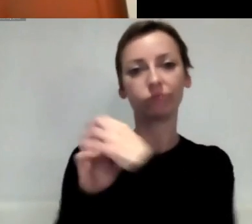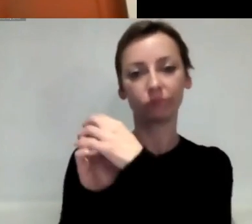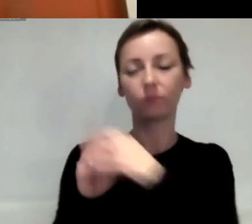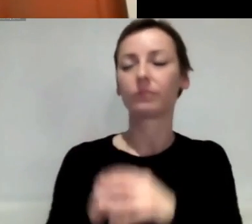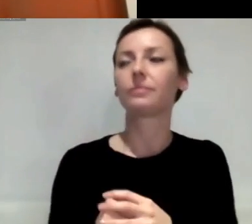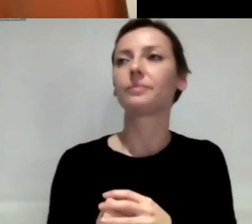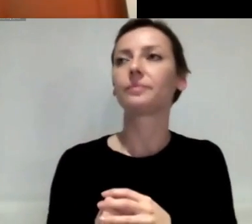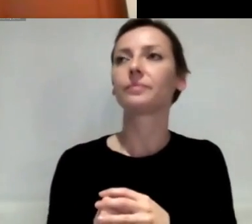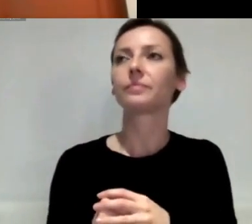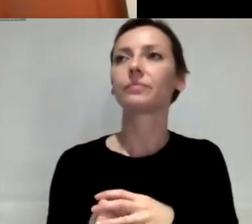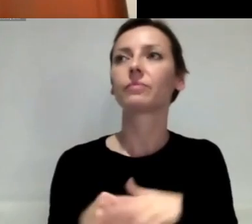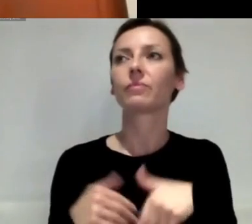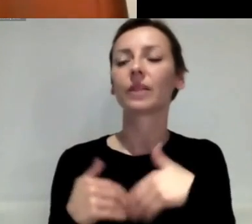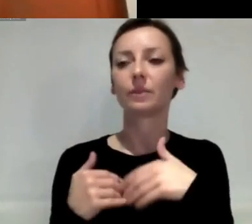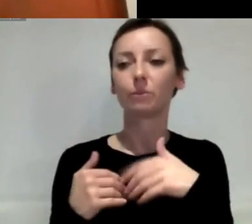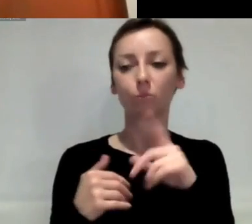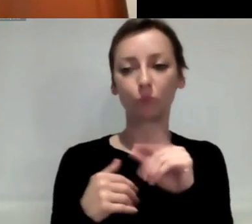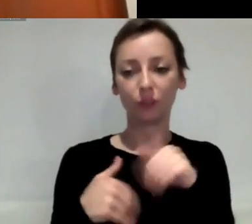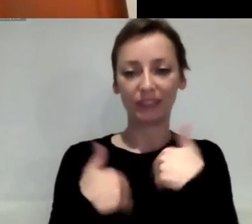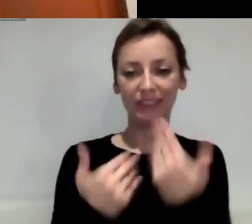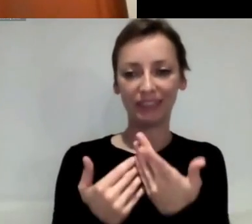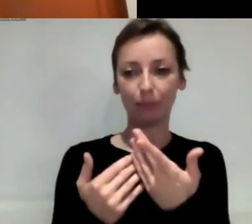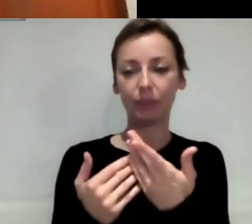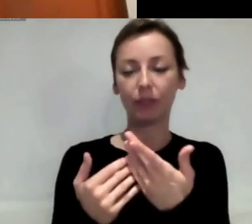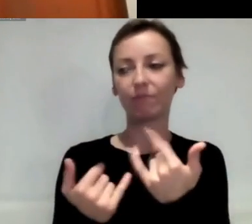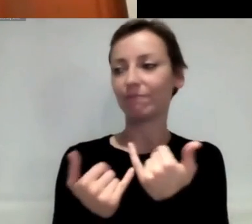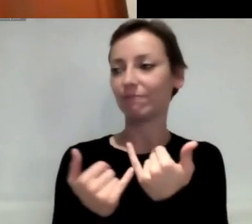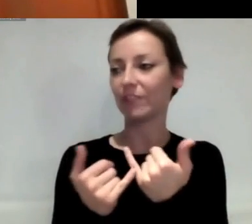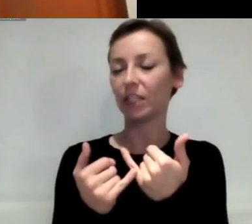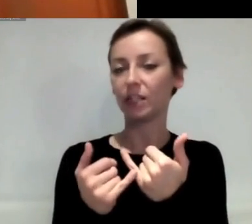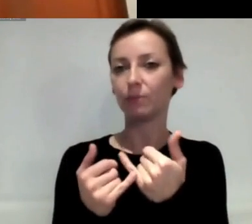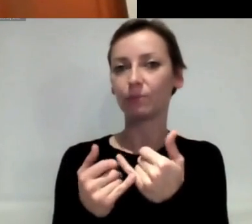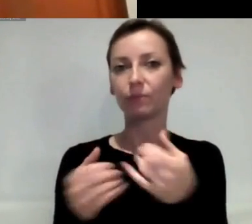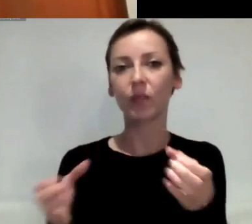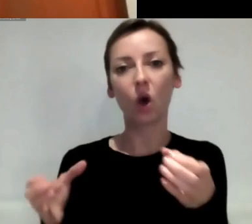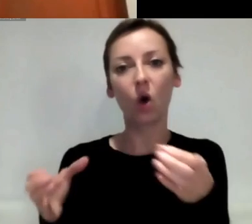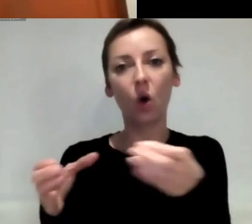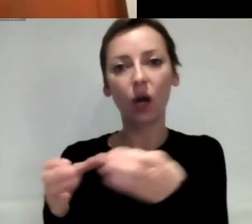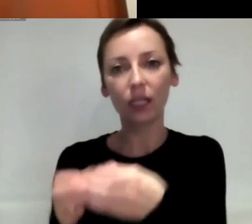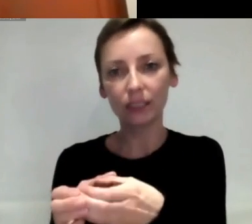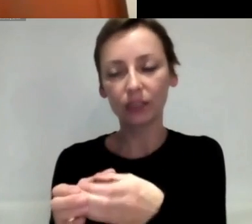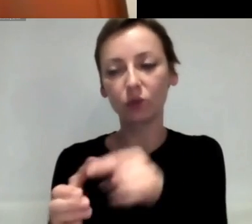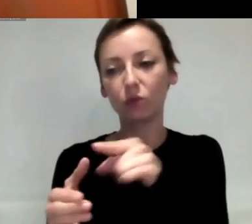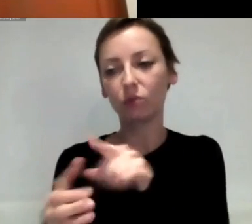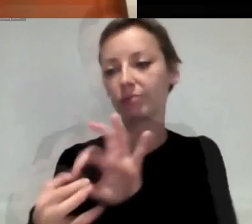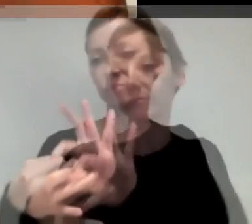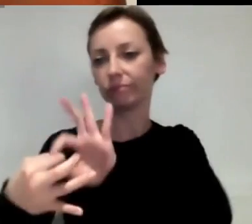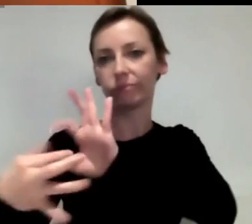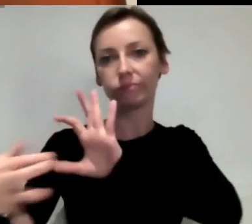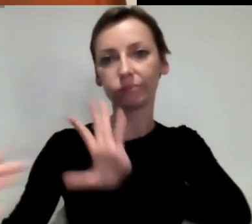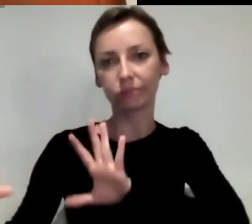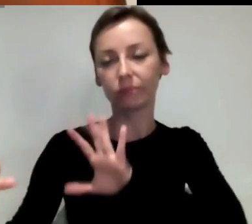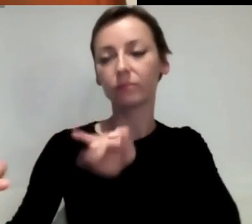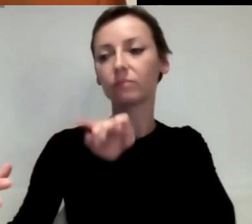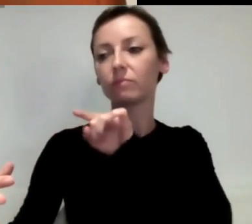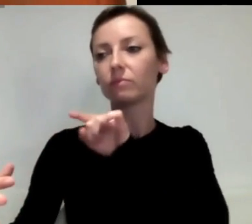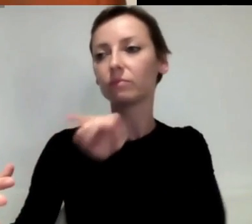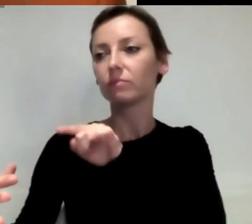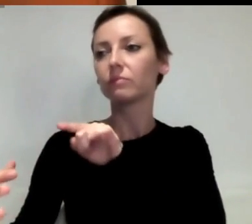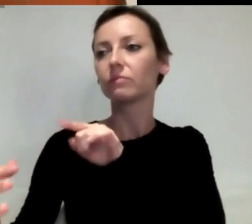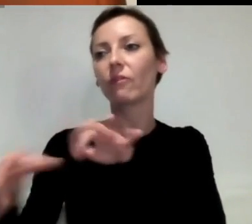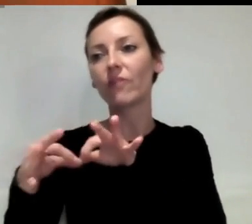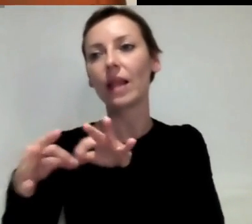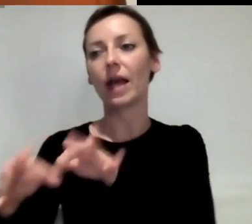unabhängige Organisation, die wiederum ein, sag ich mal, Leitungsgremium einsetzt. In